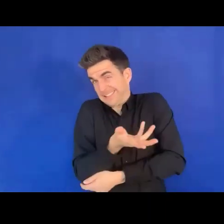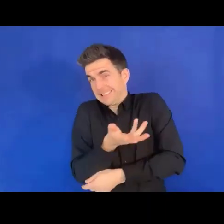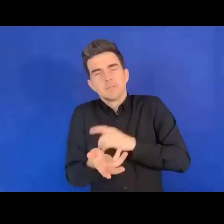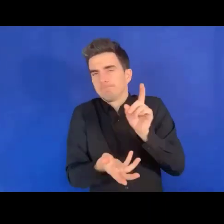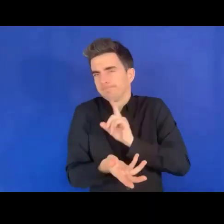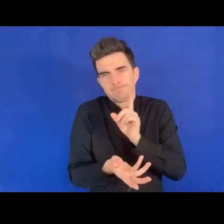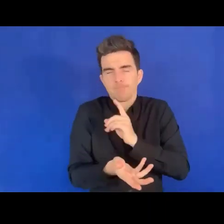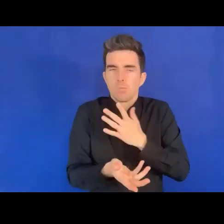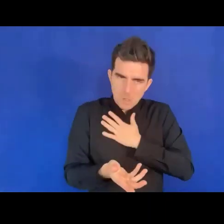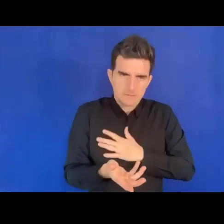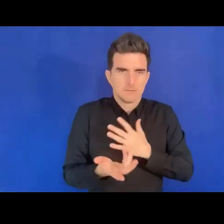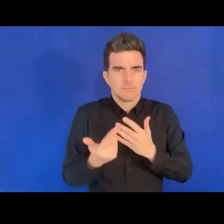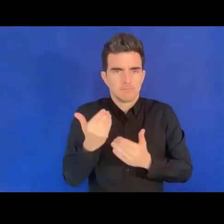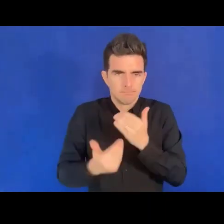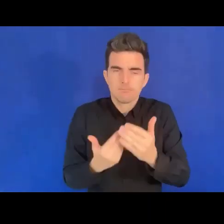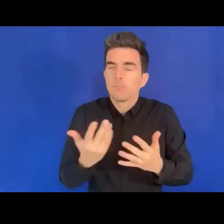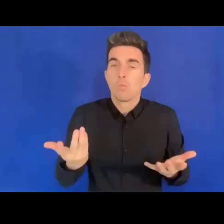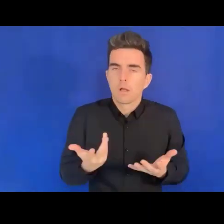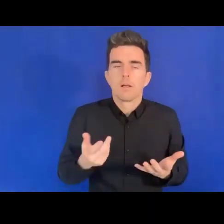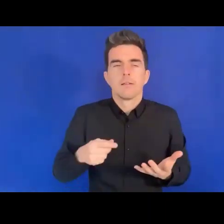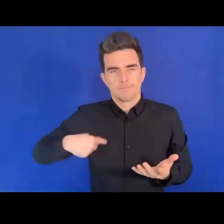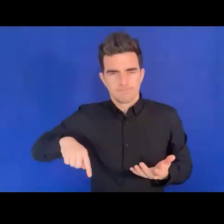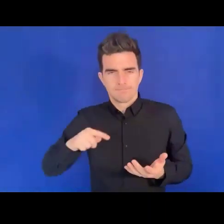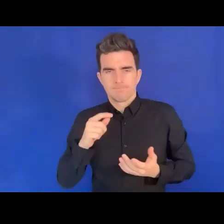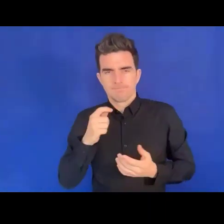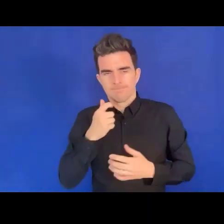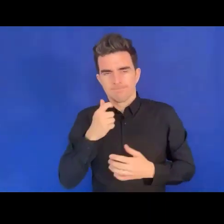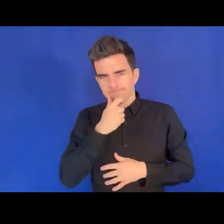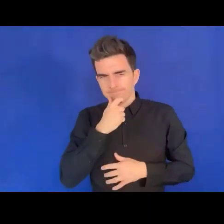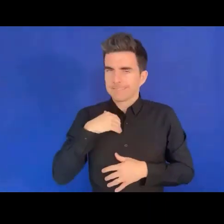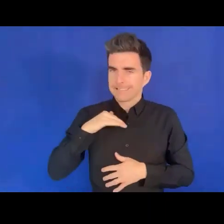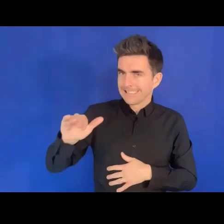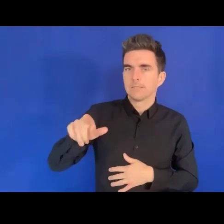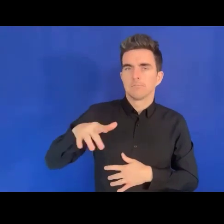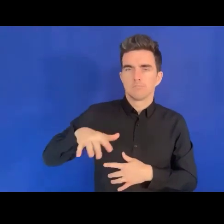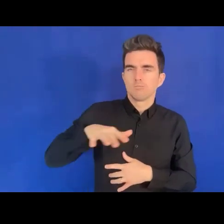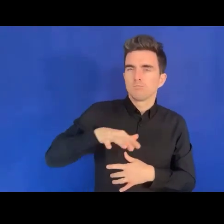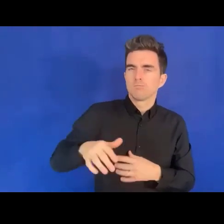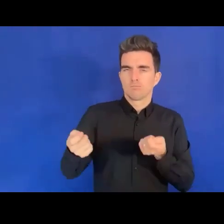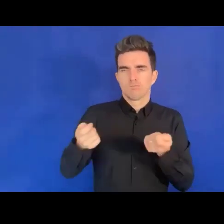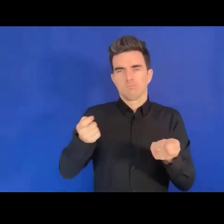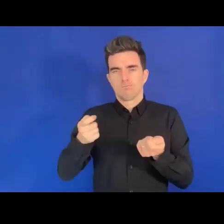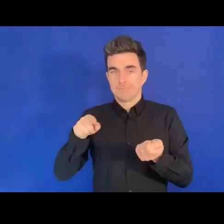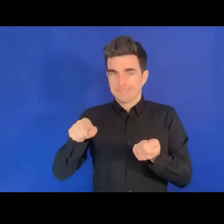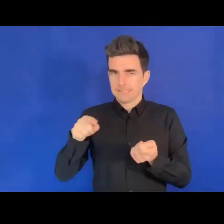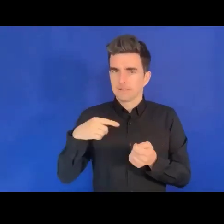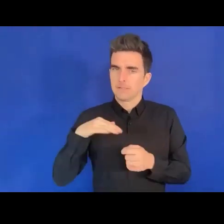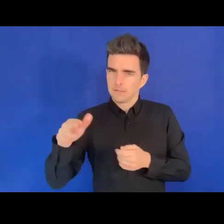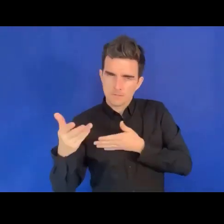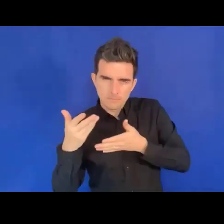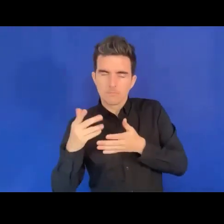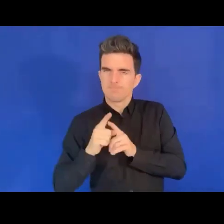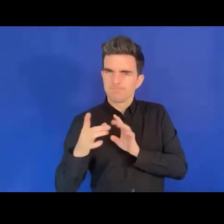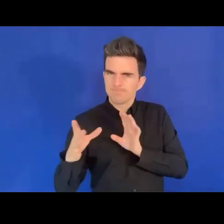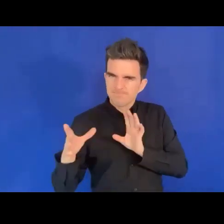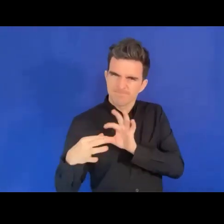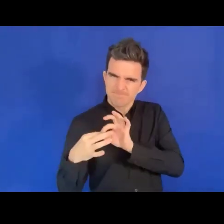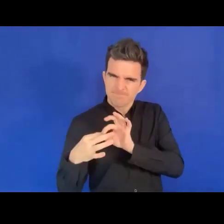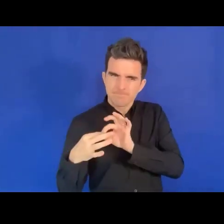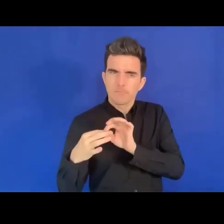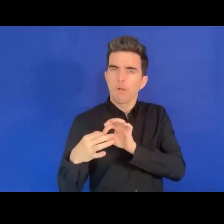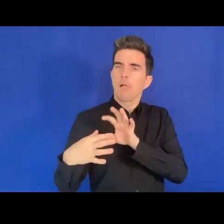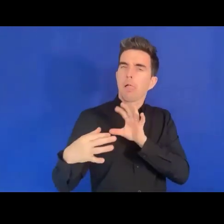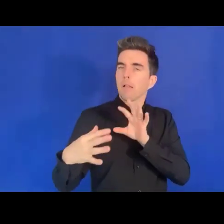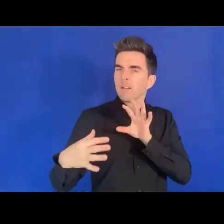nous devons faire en sorte que les autorités locales travaillent comme une seule personne.